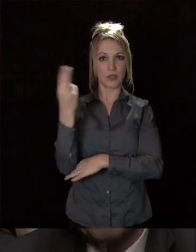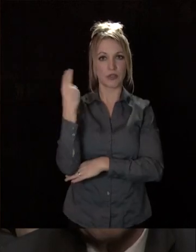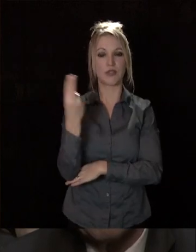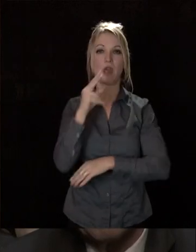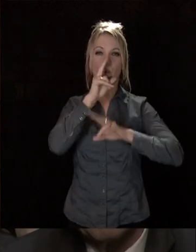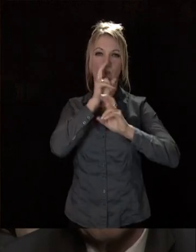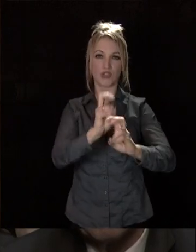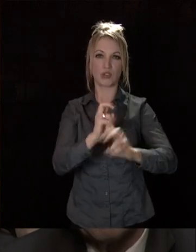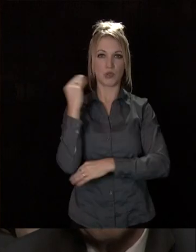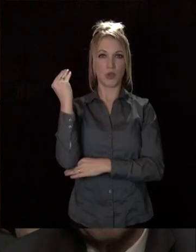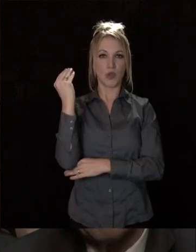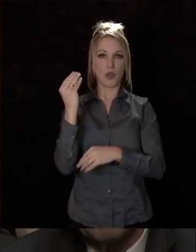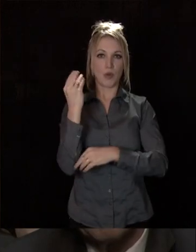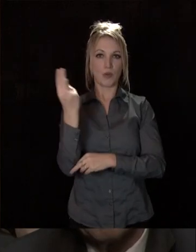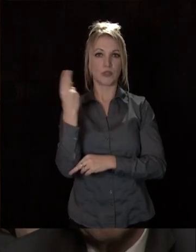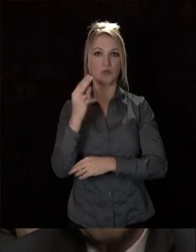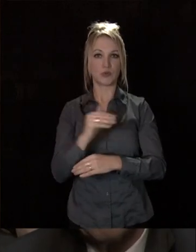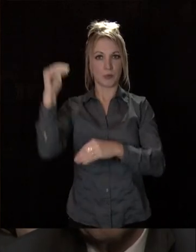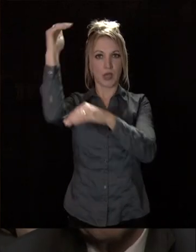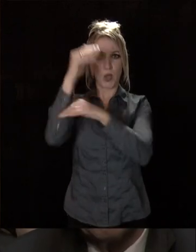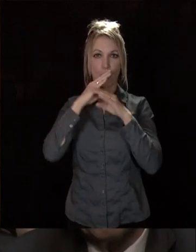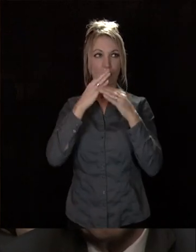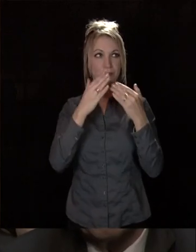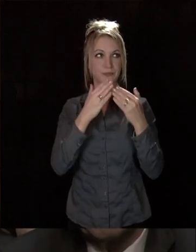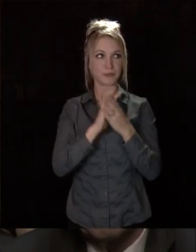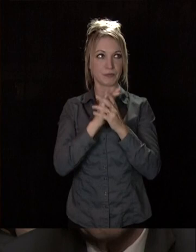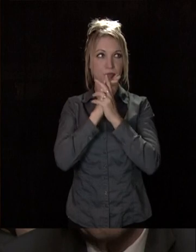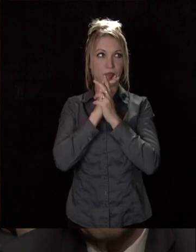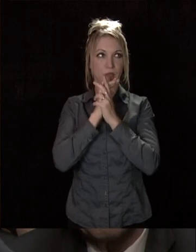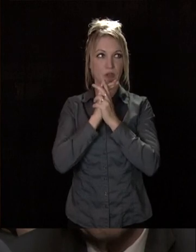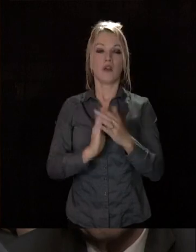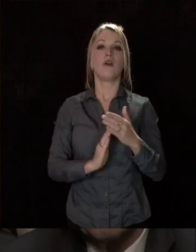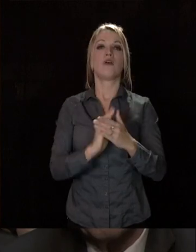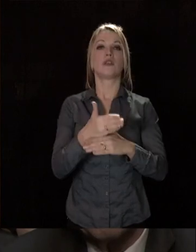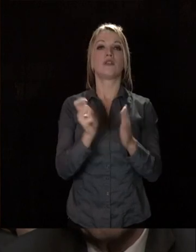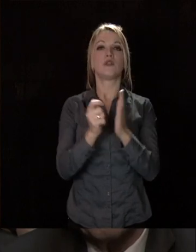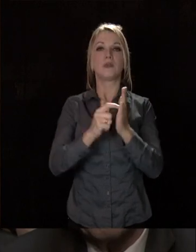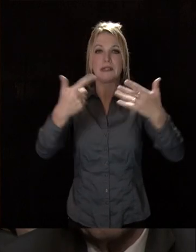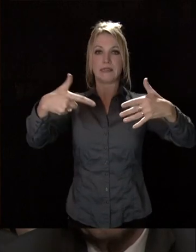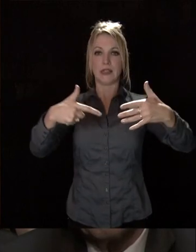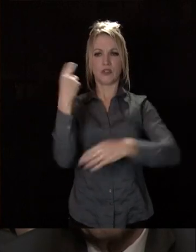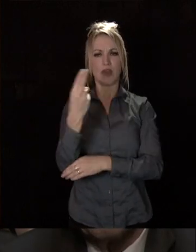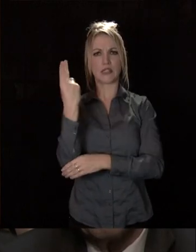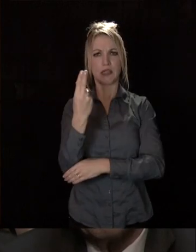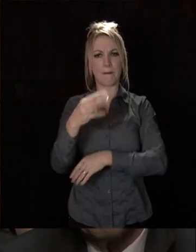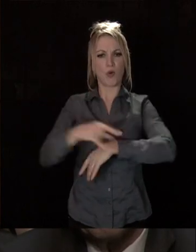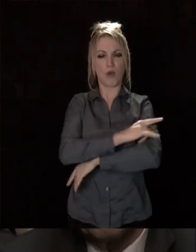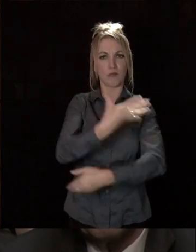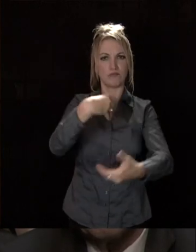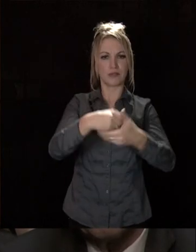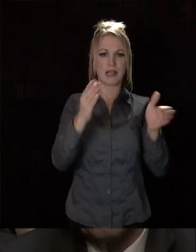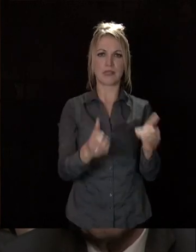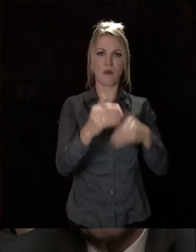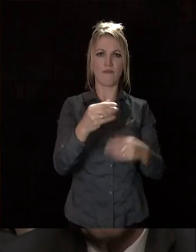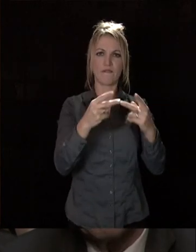recherche, l'enseignement supérieur. A cet égard, l'entrée en 2017 de l'université de Bourgogne dans le classement de Shanghai est pour